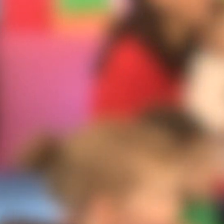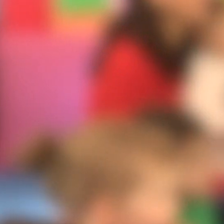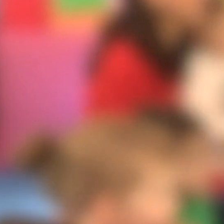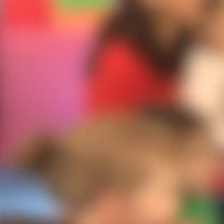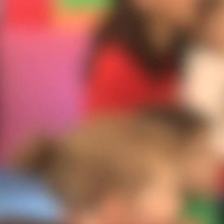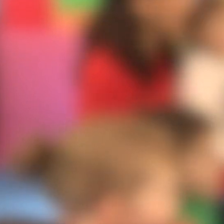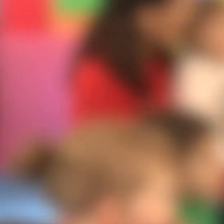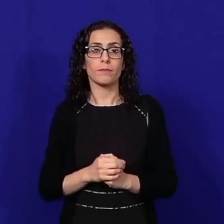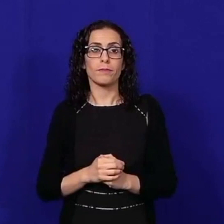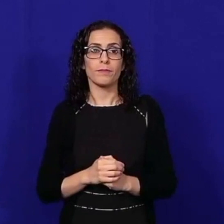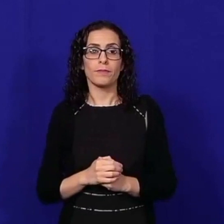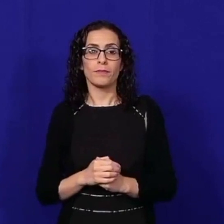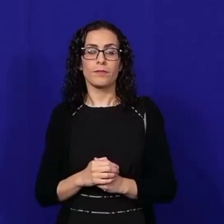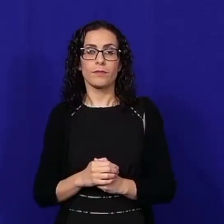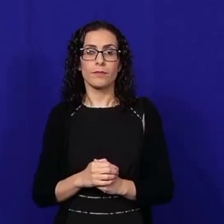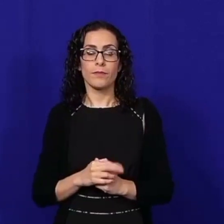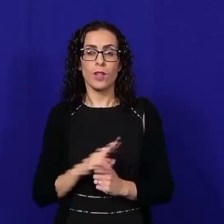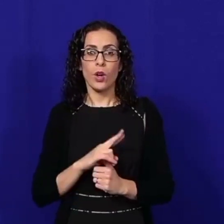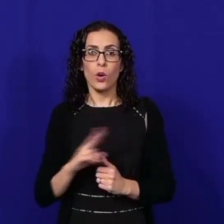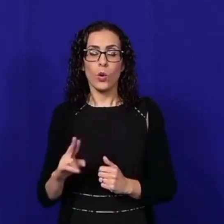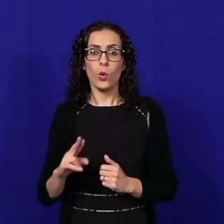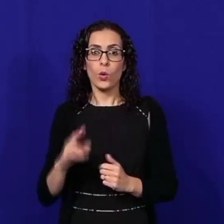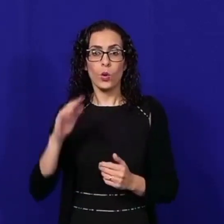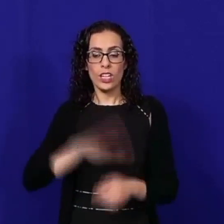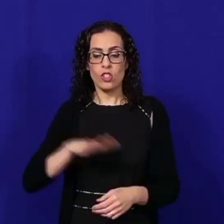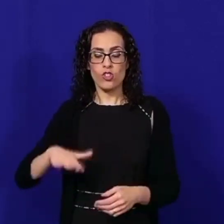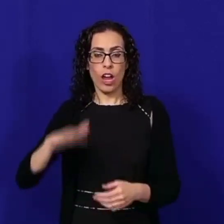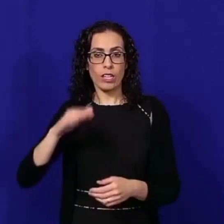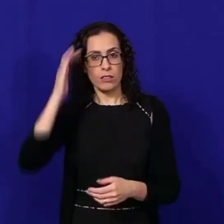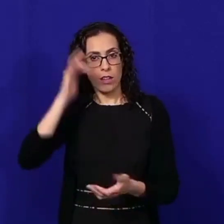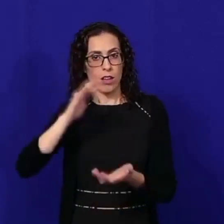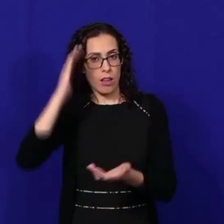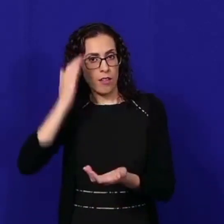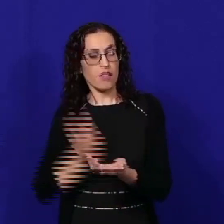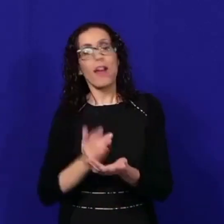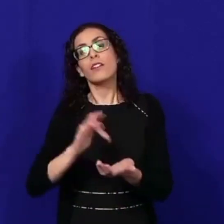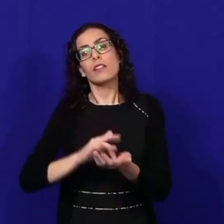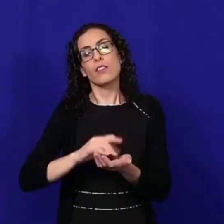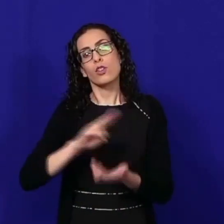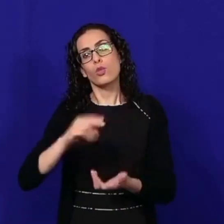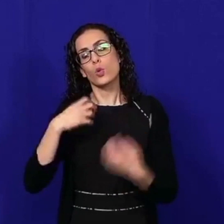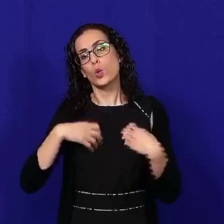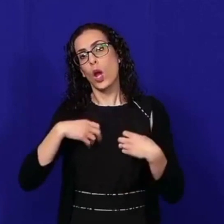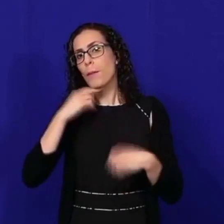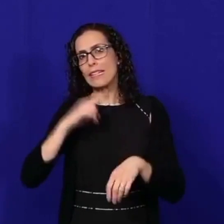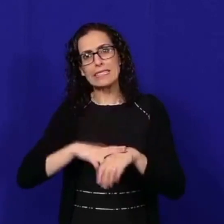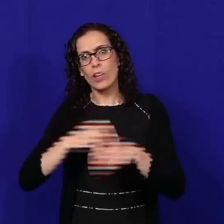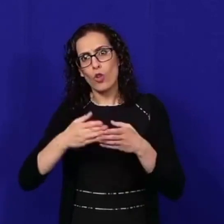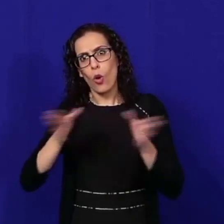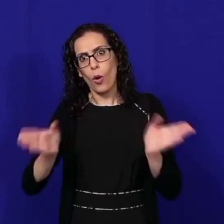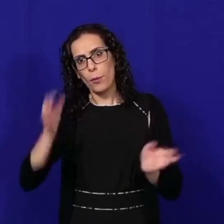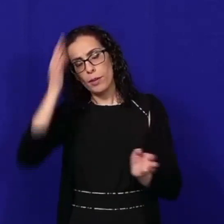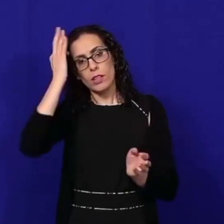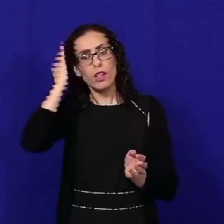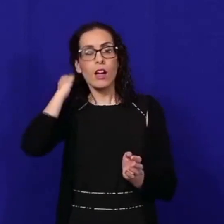u lan-qas skwala sajf. Child Care Centers u għanka t-fall skajjel ma staħj nix niftħuħam f'dan il-group ta'